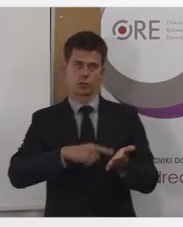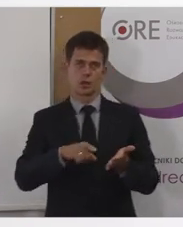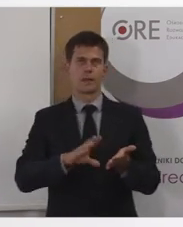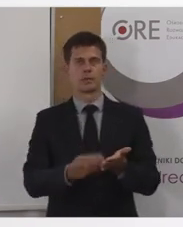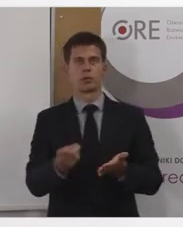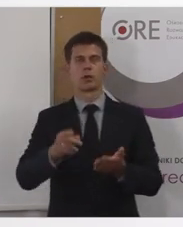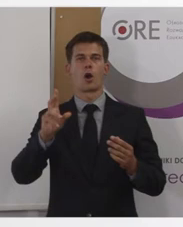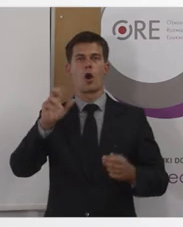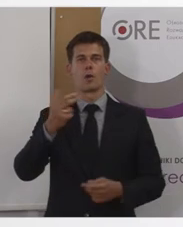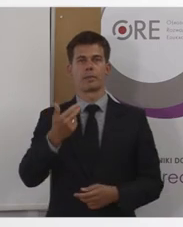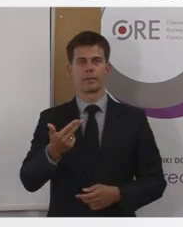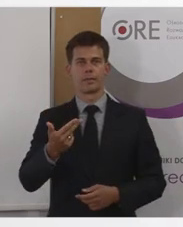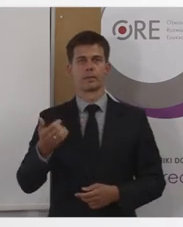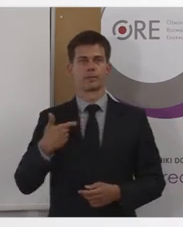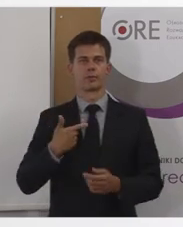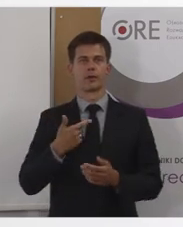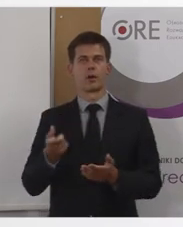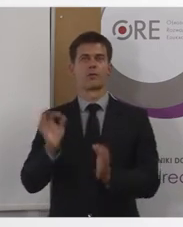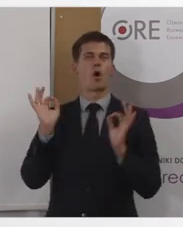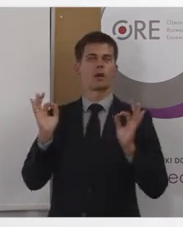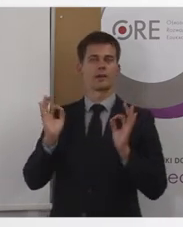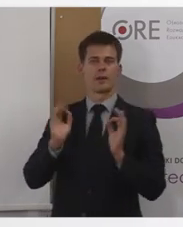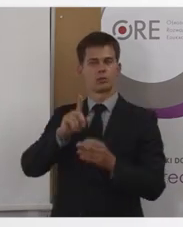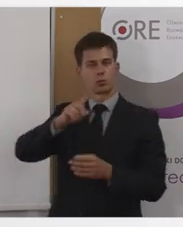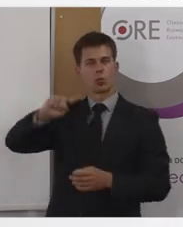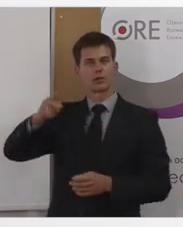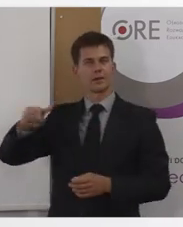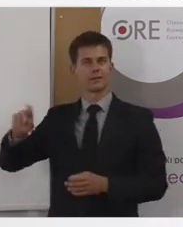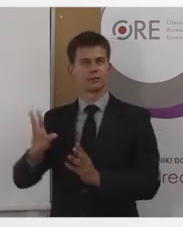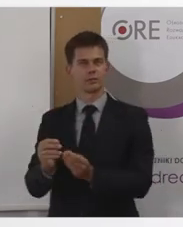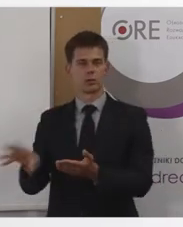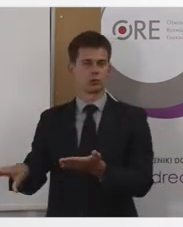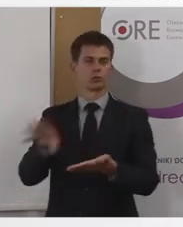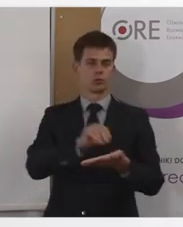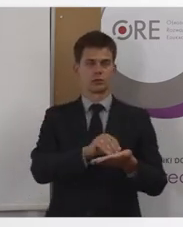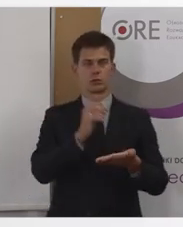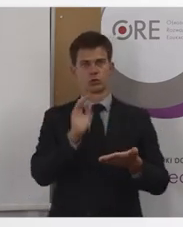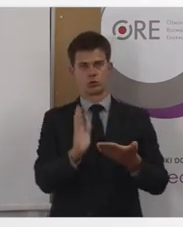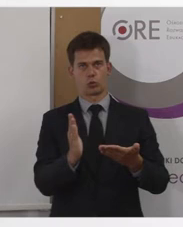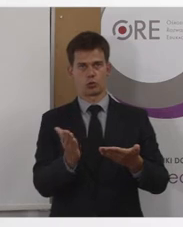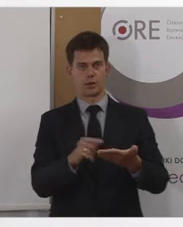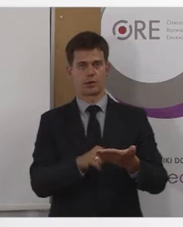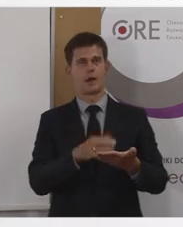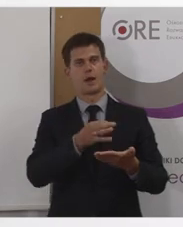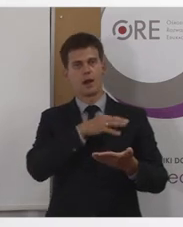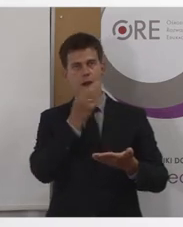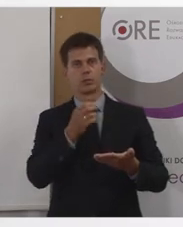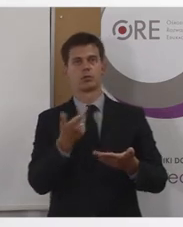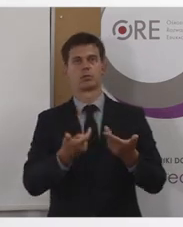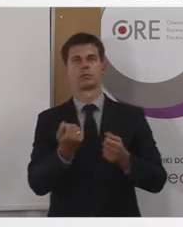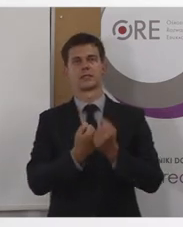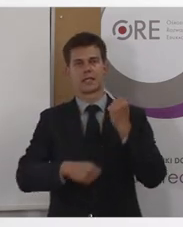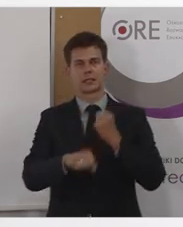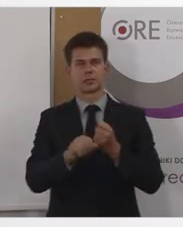nutowy Fryderyka Chopina sprzed ilość lat, jak on tam oryginalnie wyglądał. To oczywiście w tym przypadku prosi się tutaj o zastosowanie ewentualnie tekstu